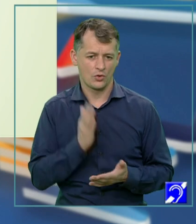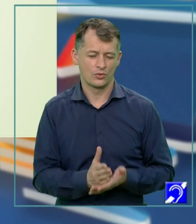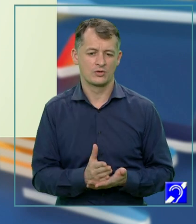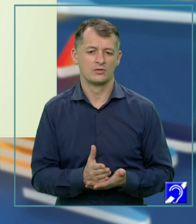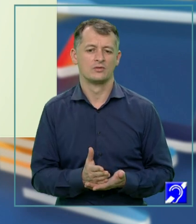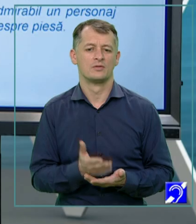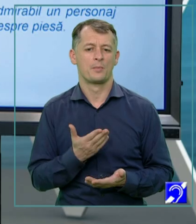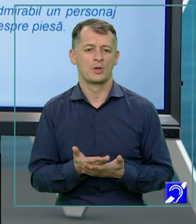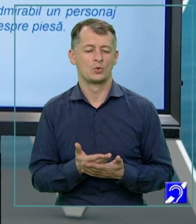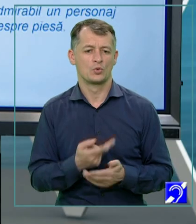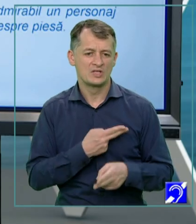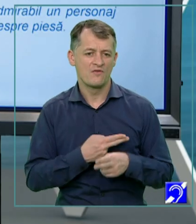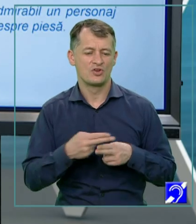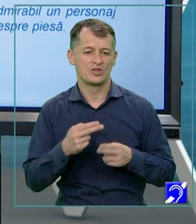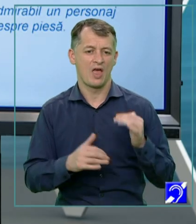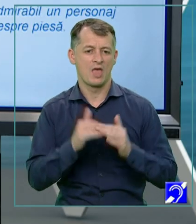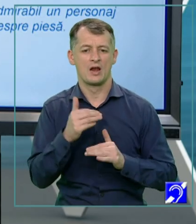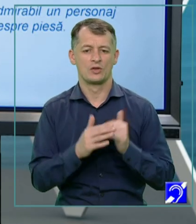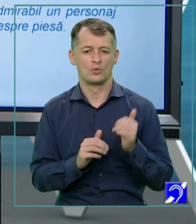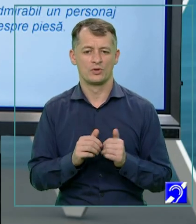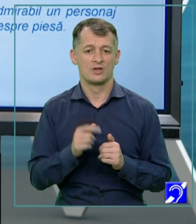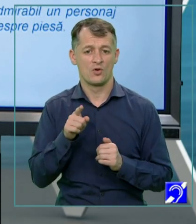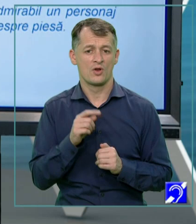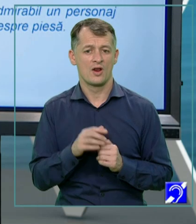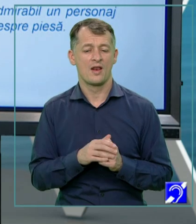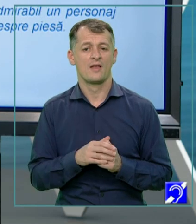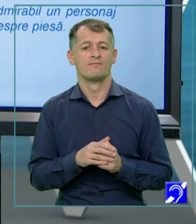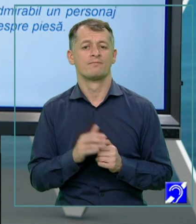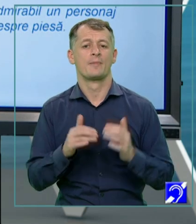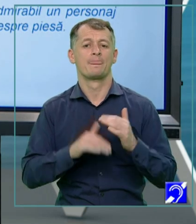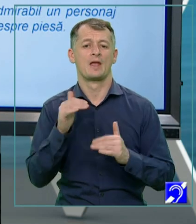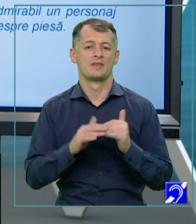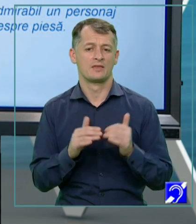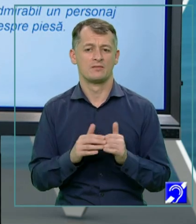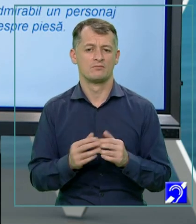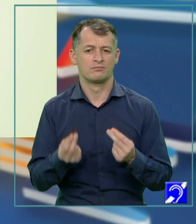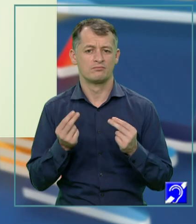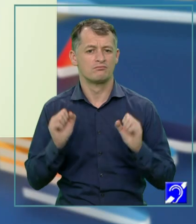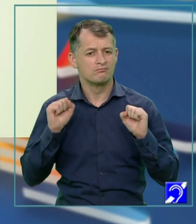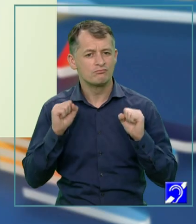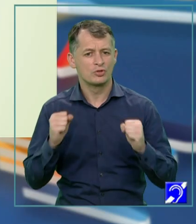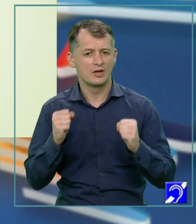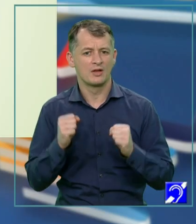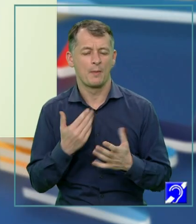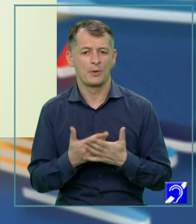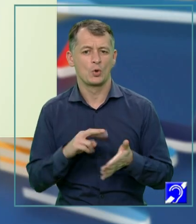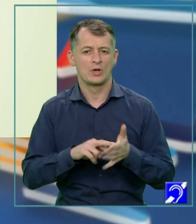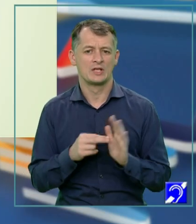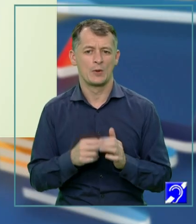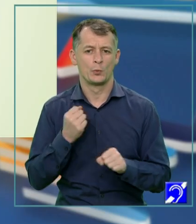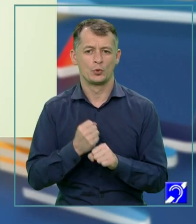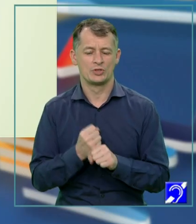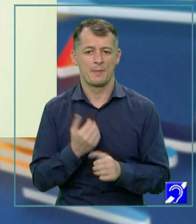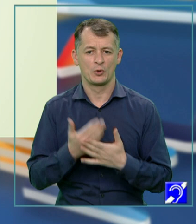meșteșugului. El are o calitate strașnică pentru organizarea muncii asupra rolului. Îți cere ca fiecare acțiune să răspundă unei